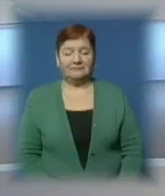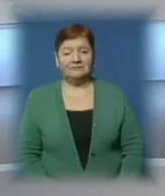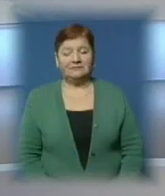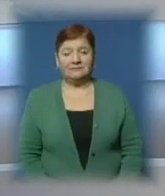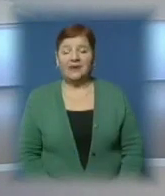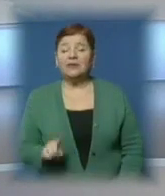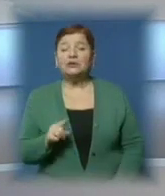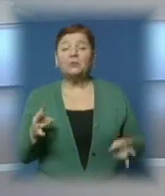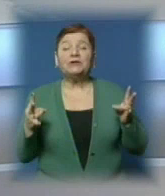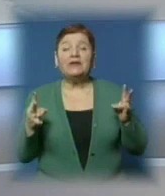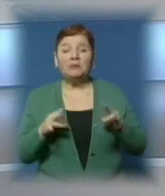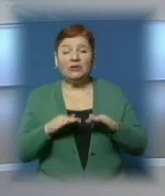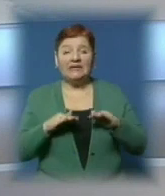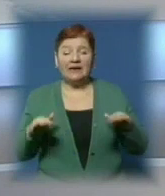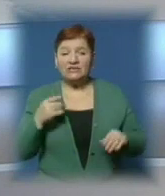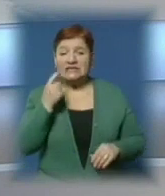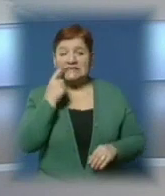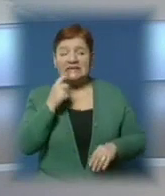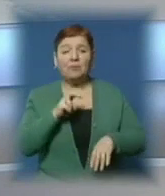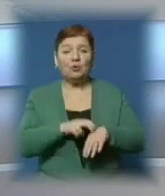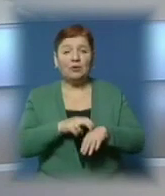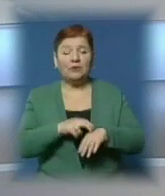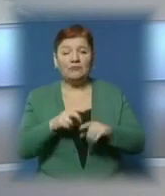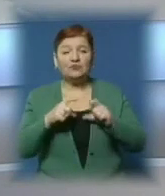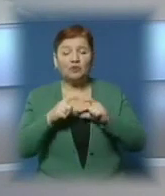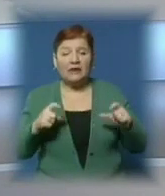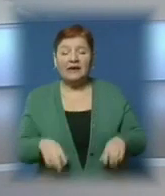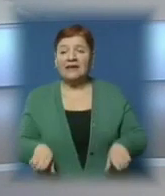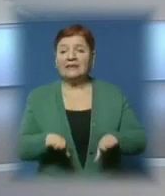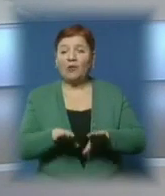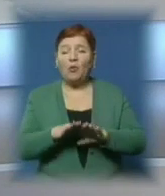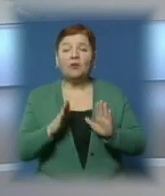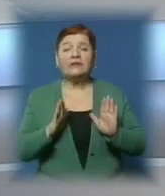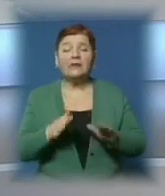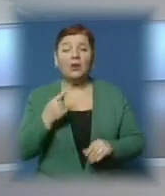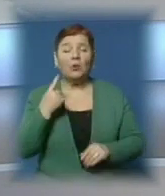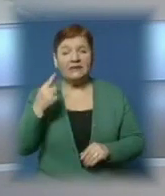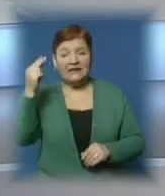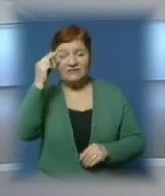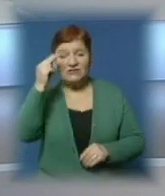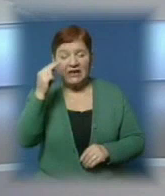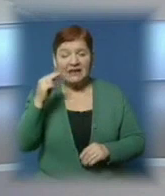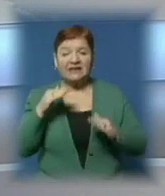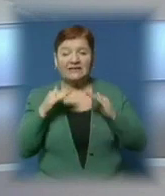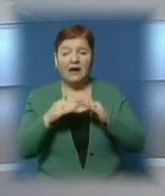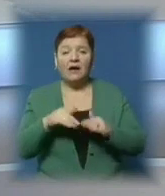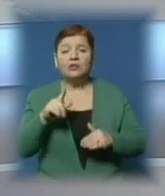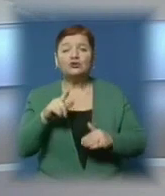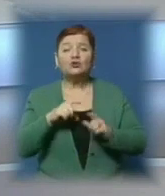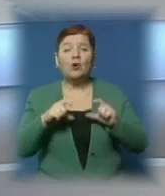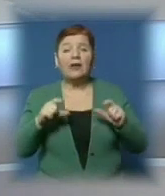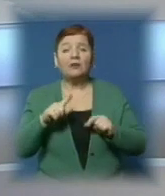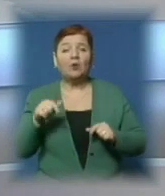Чи потрібен дитячий стоматолог у школі? В обласному центрі такого лікаря має лише один навчальний заклад – школа номер 8.